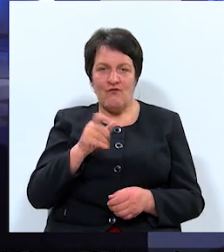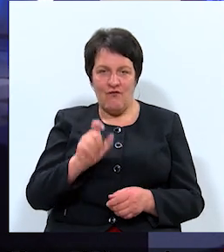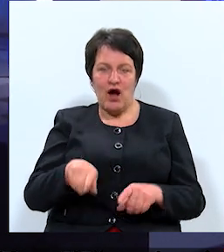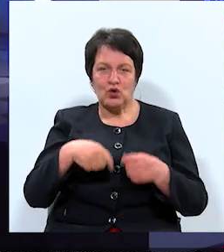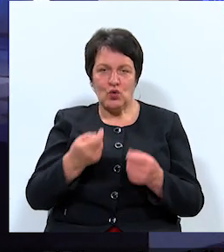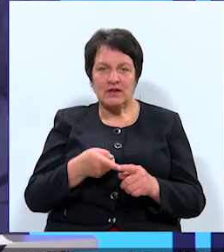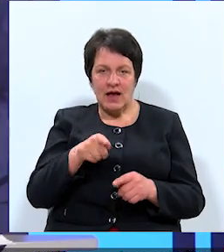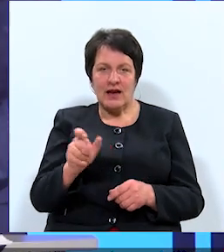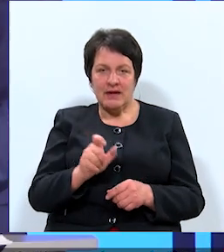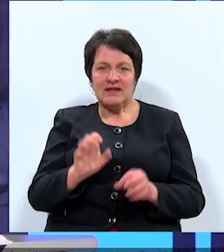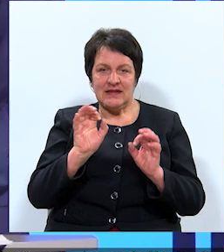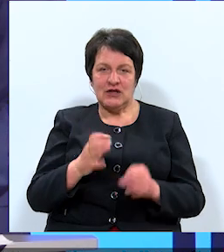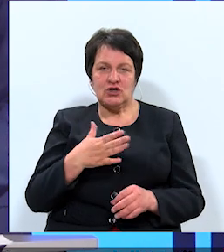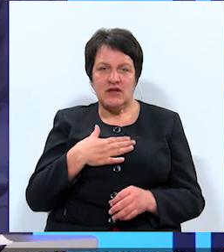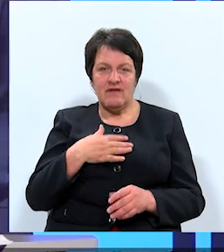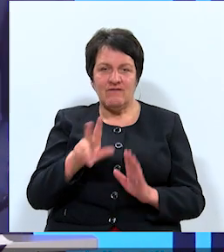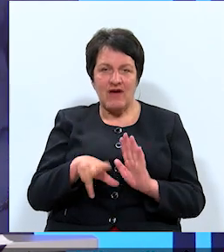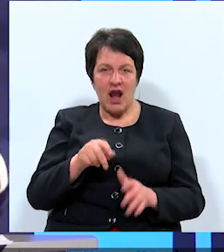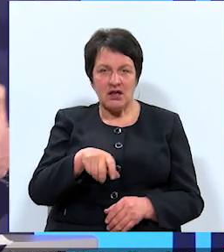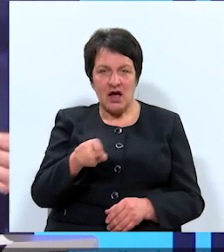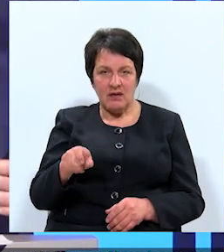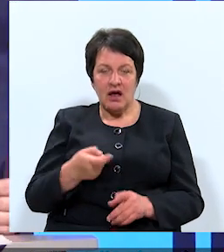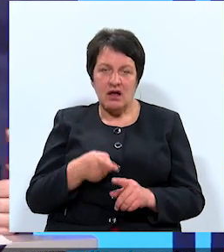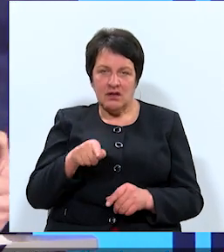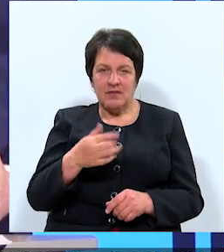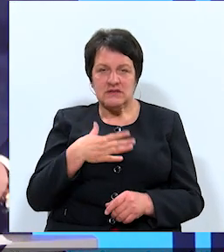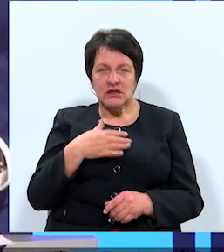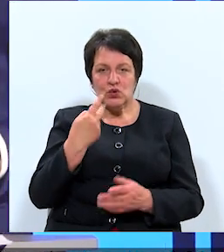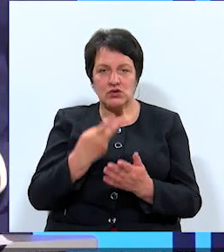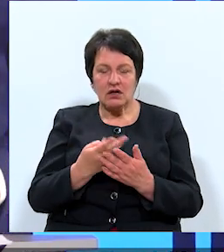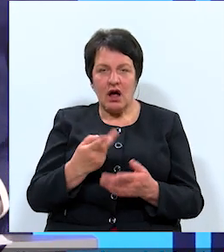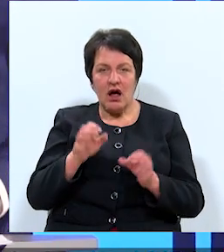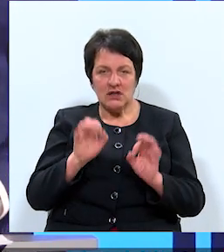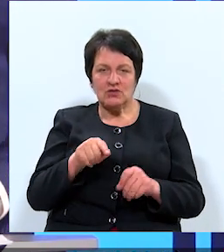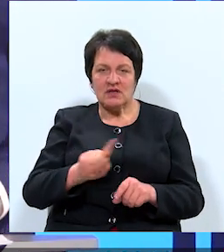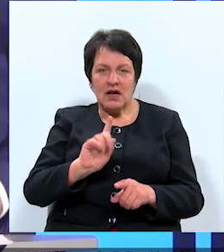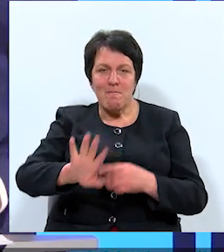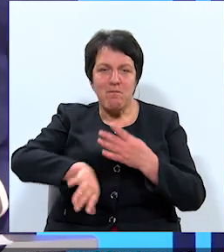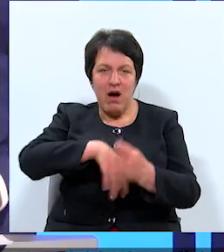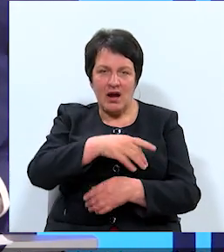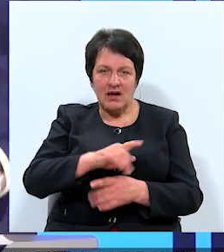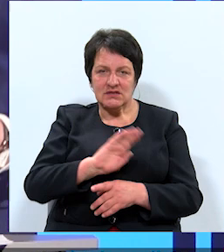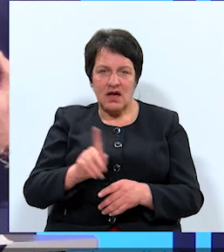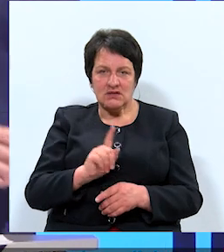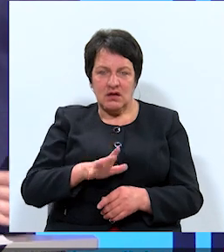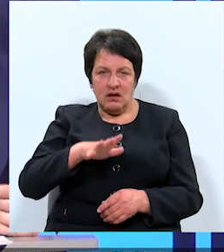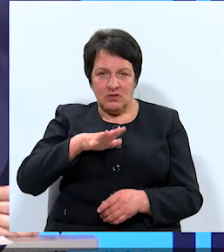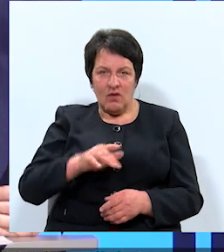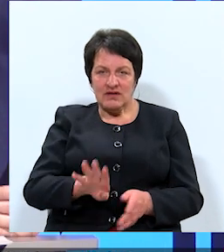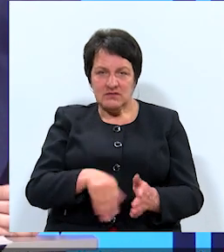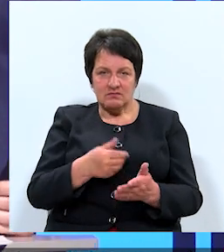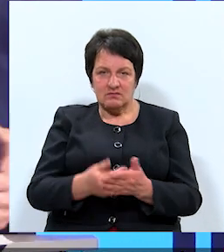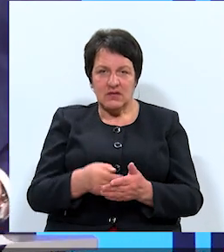dotot anī brīdī tieši saviem vēlētājiem. Tāpēc es uzskatu, ka tiešām tas ir bardaks, kas ir novadis pie šīs